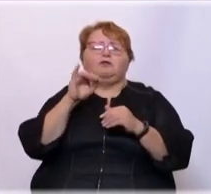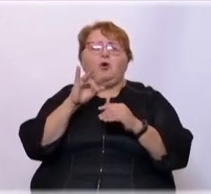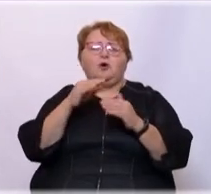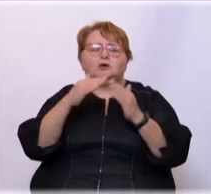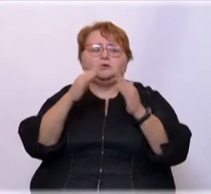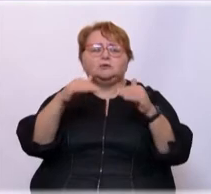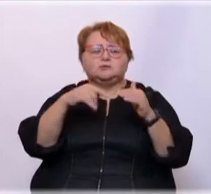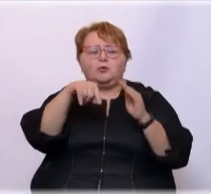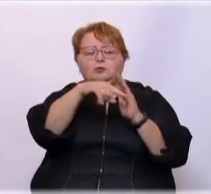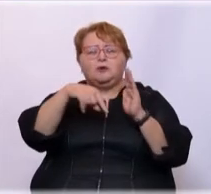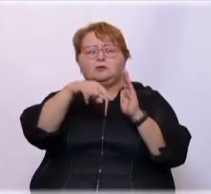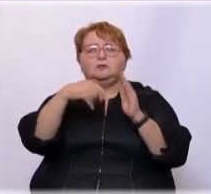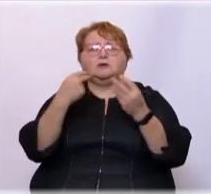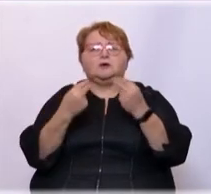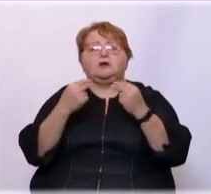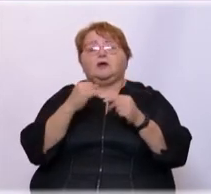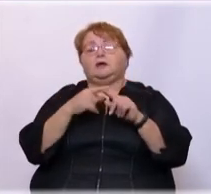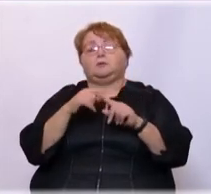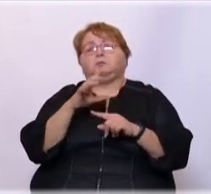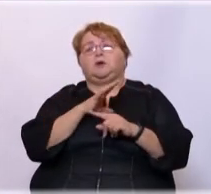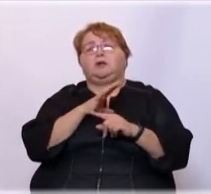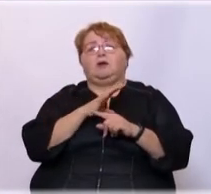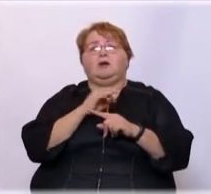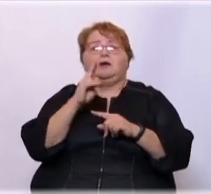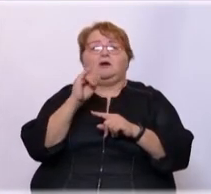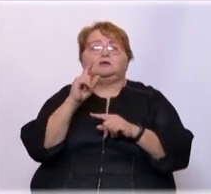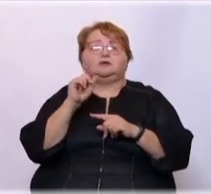во дворе. Вот, это было в Казахстане,